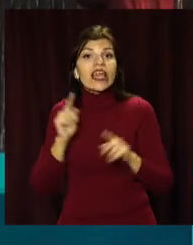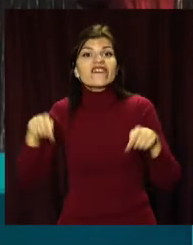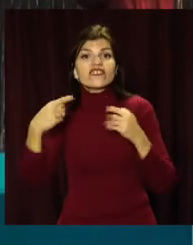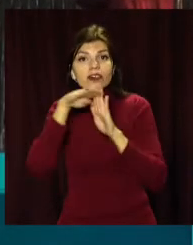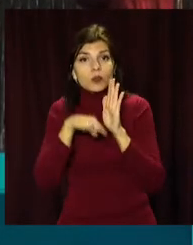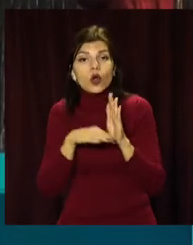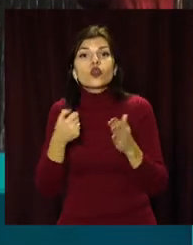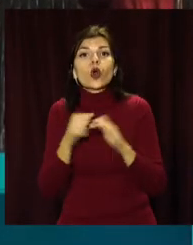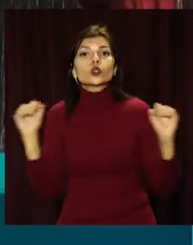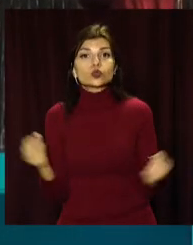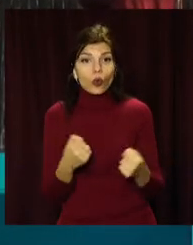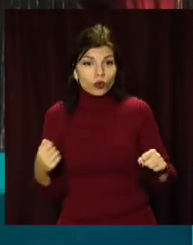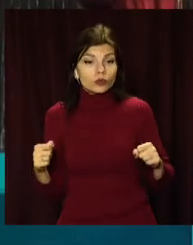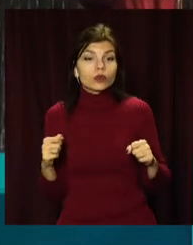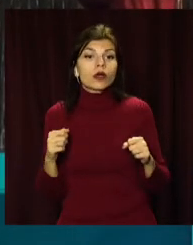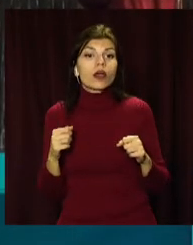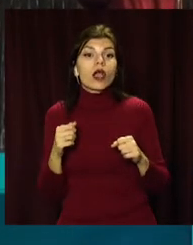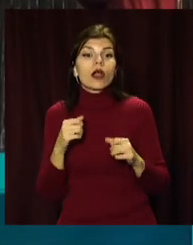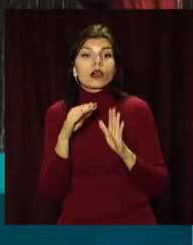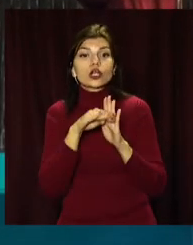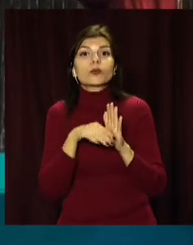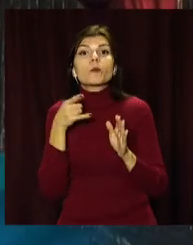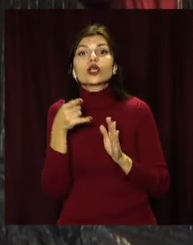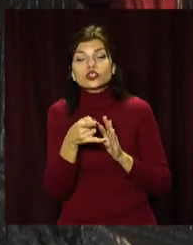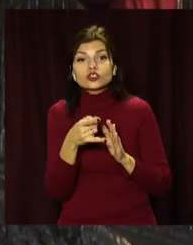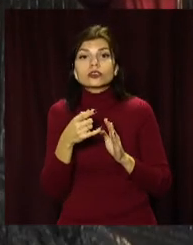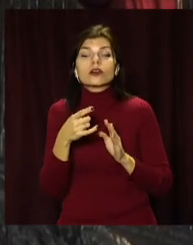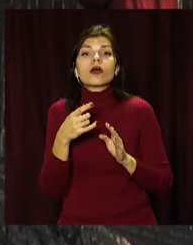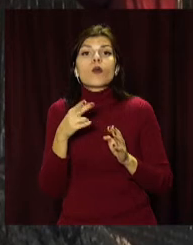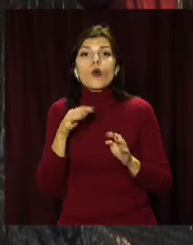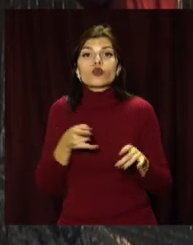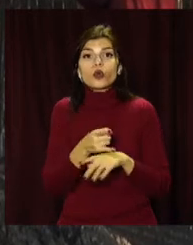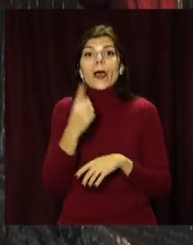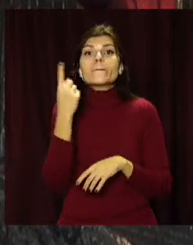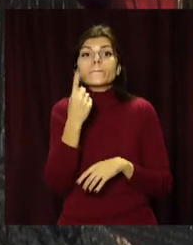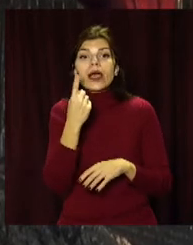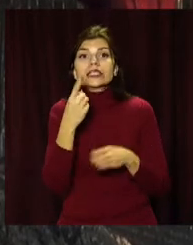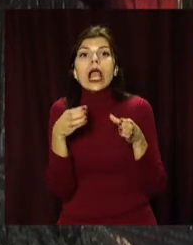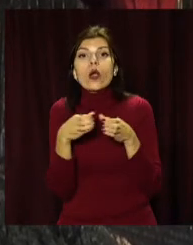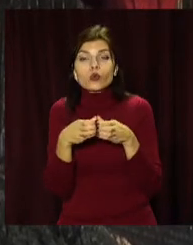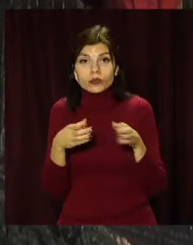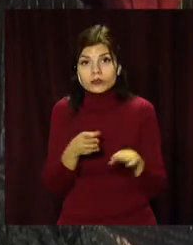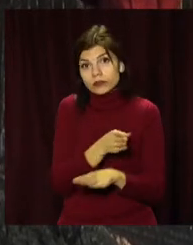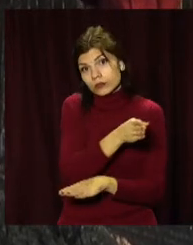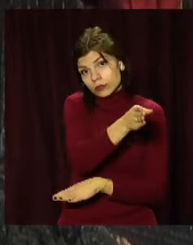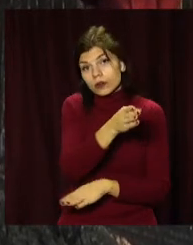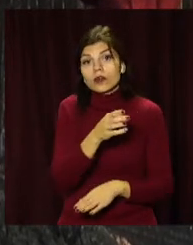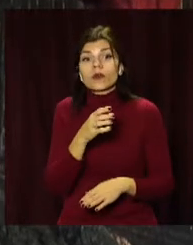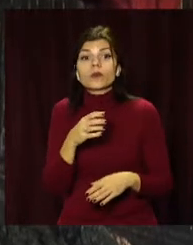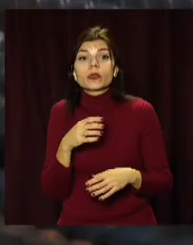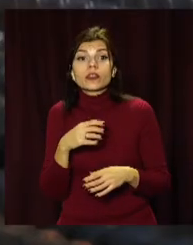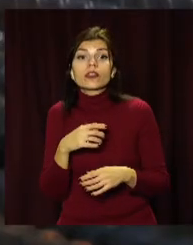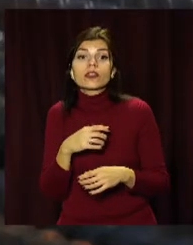швидкісного режиму автомобілів, які рухаються по дорозі першої категорії, і різко